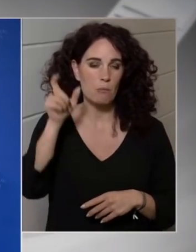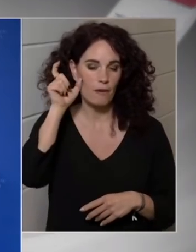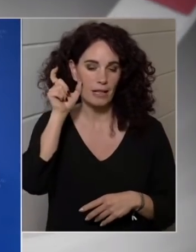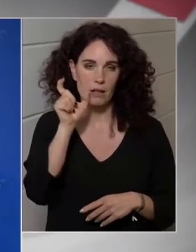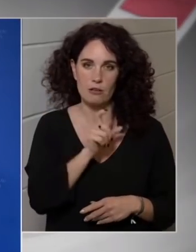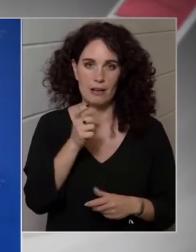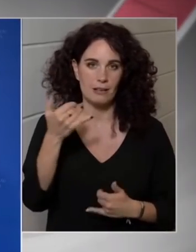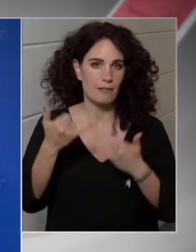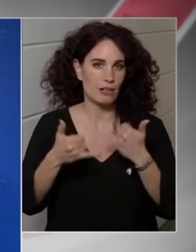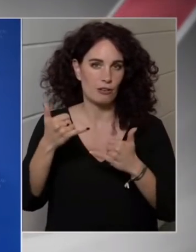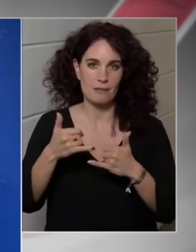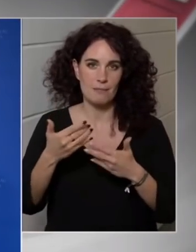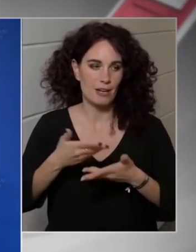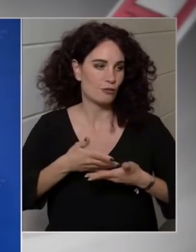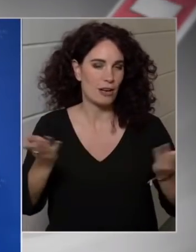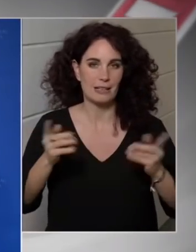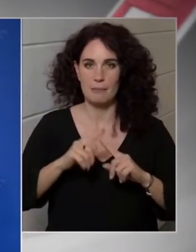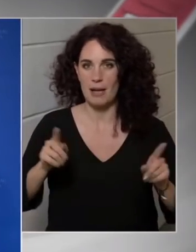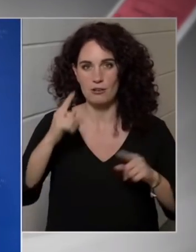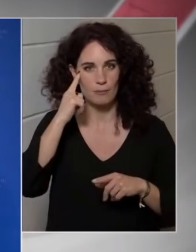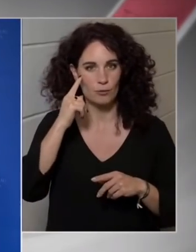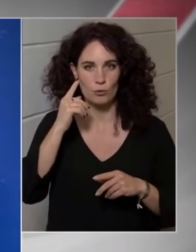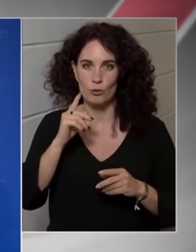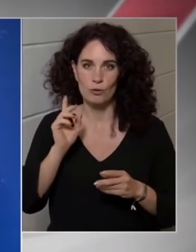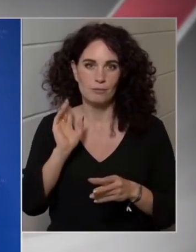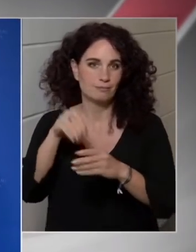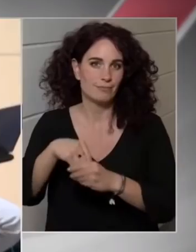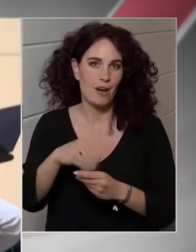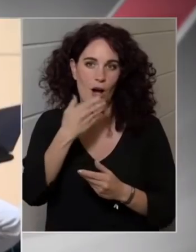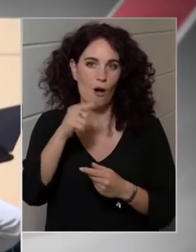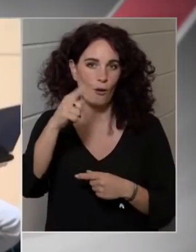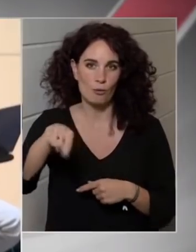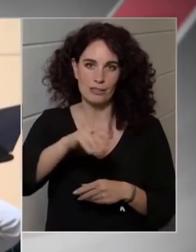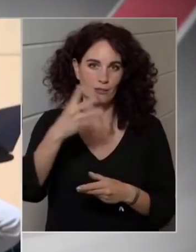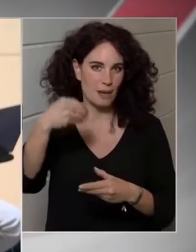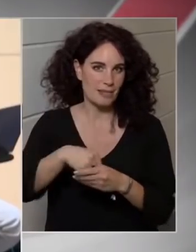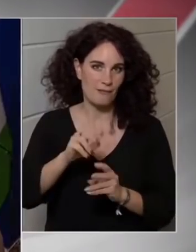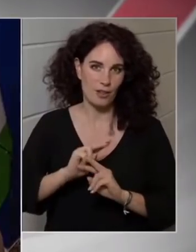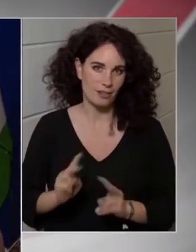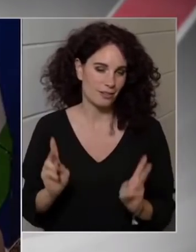senki másba sem nevezhet, hogyha ő is résztvevője ennek. Köszönöm szépen.